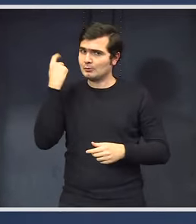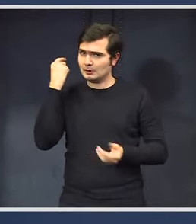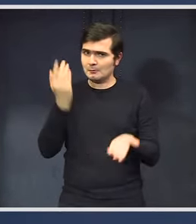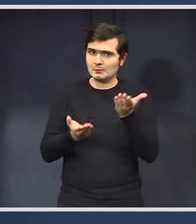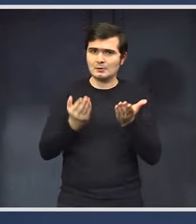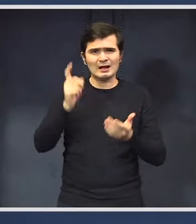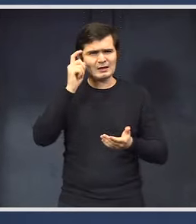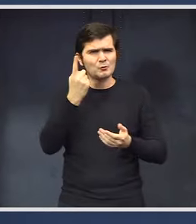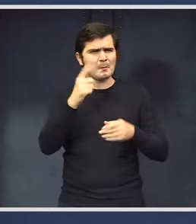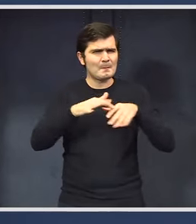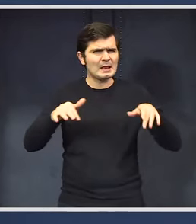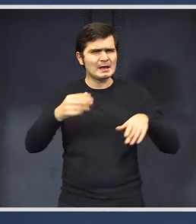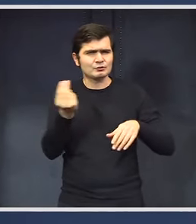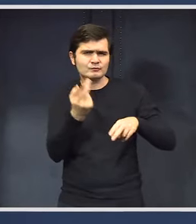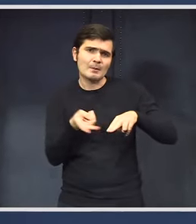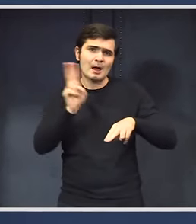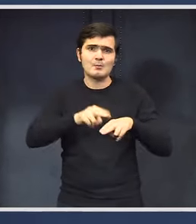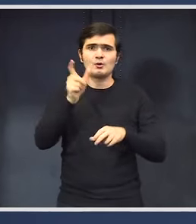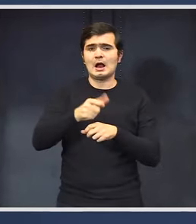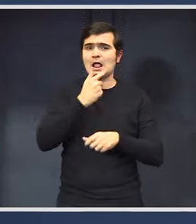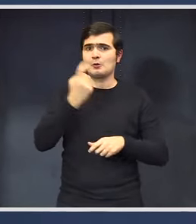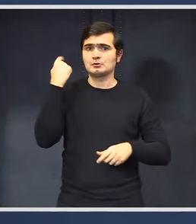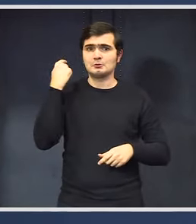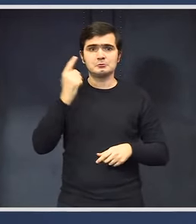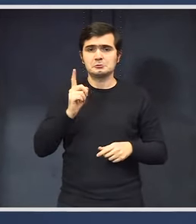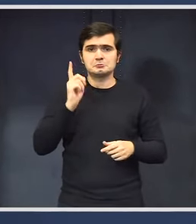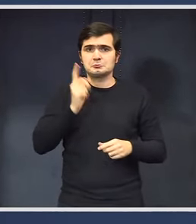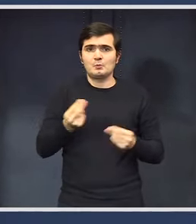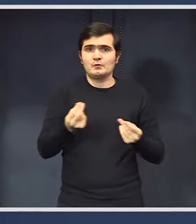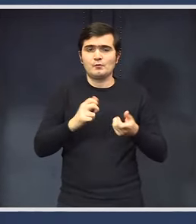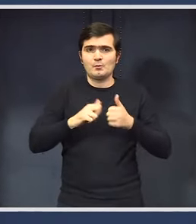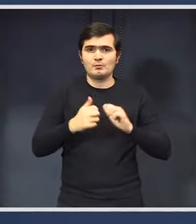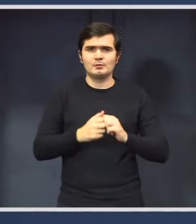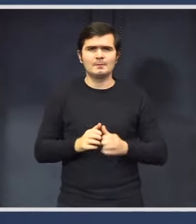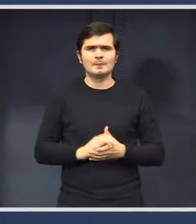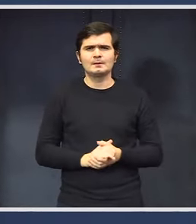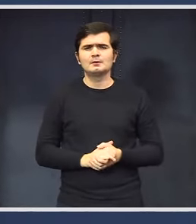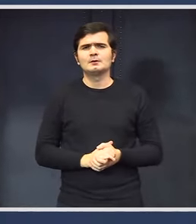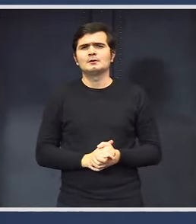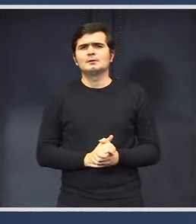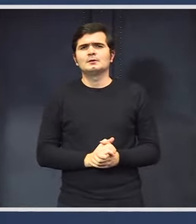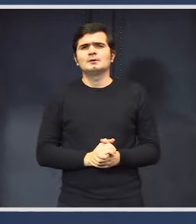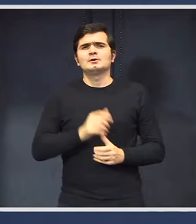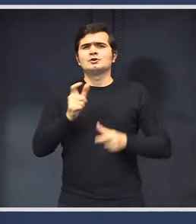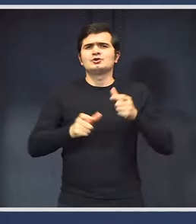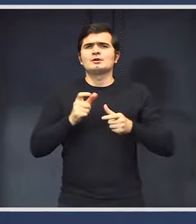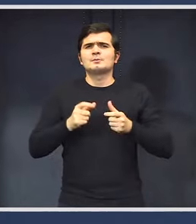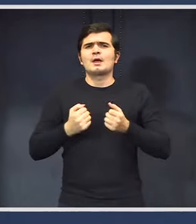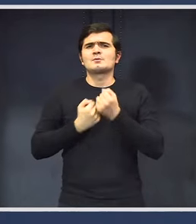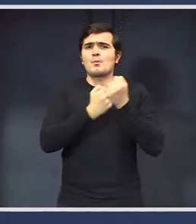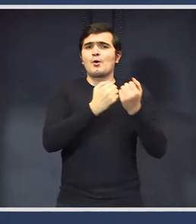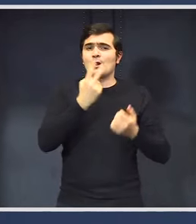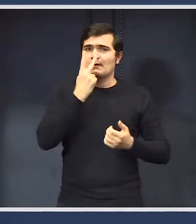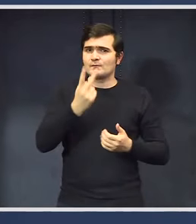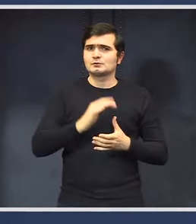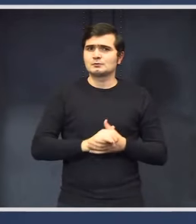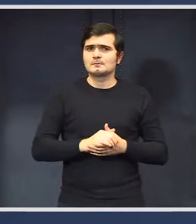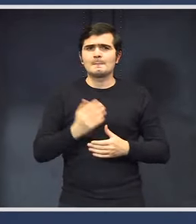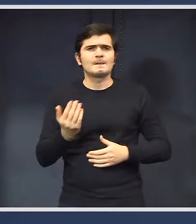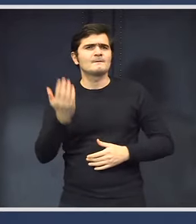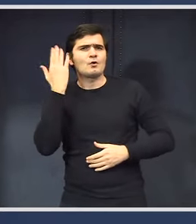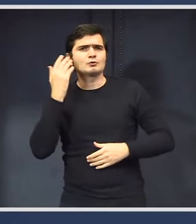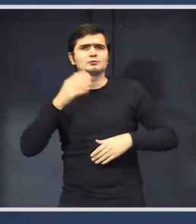cred că sunt un miliardi și ceva mai mulți decât anul trecut. Deci nu ar trebui să fie această discuție. Și despre sporuri, pentru că am văzut că fostul